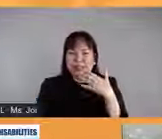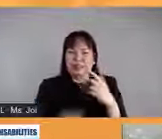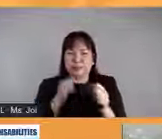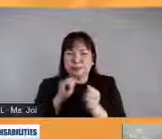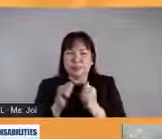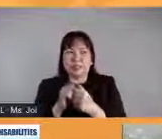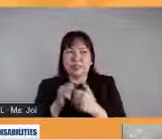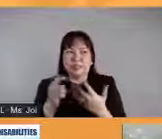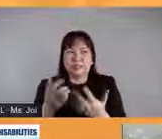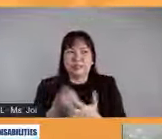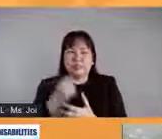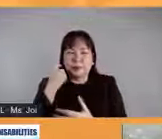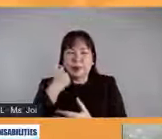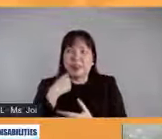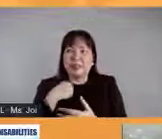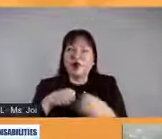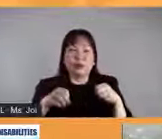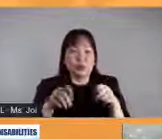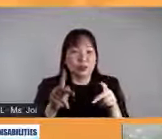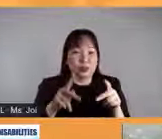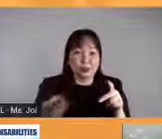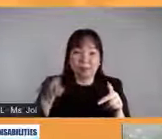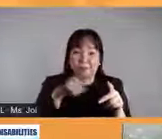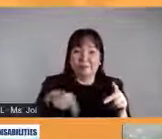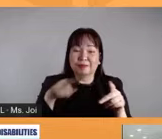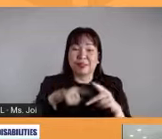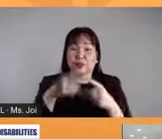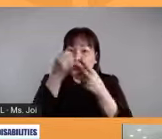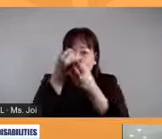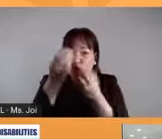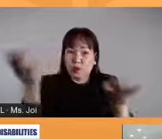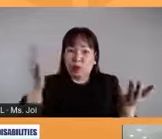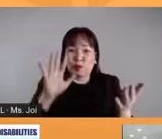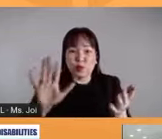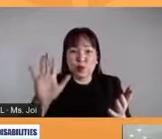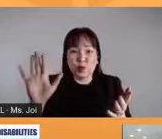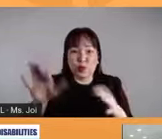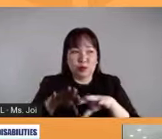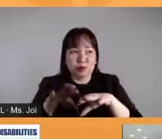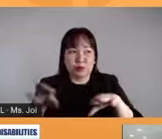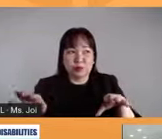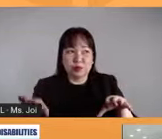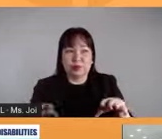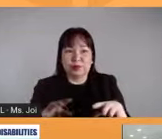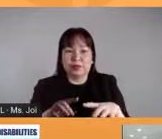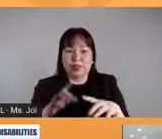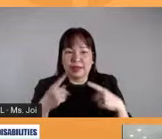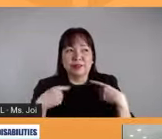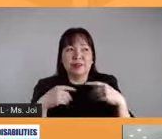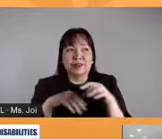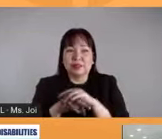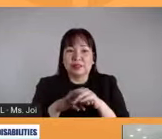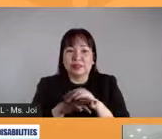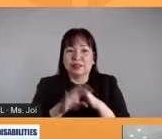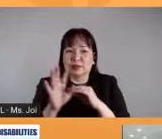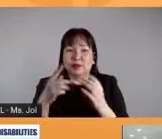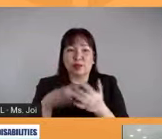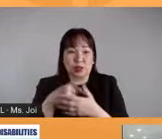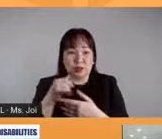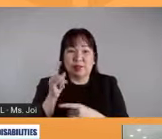naging platform para well-informed yung mga merong access doon sa inyo pong project.